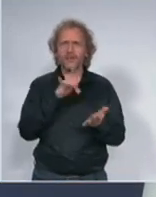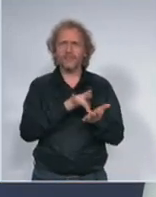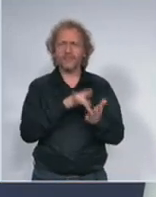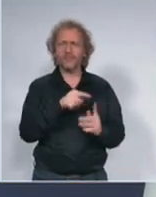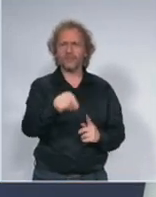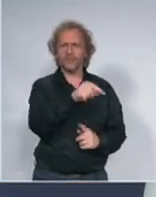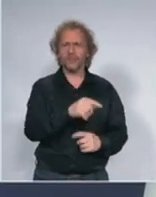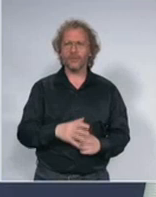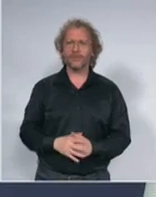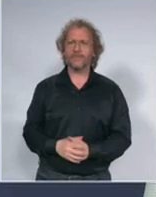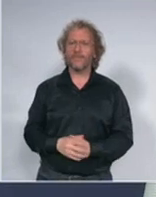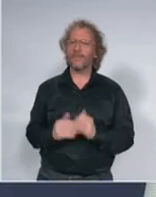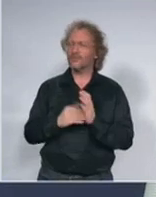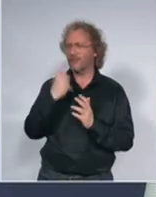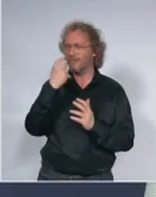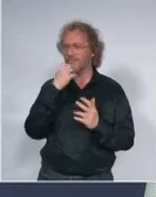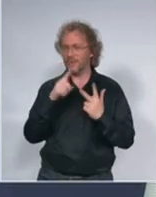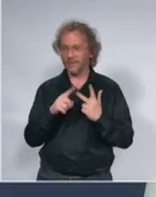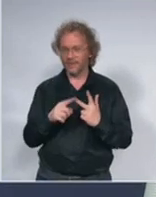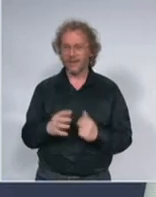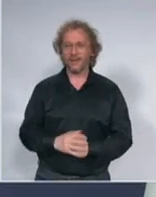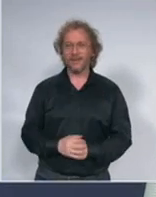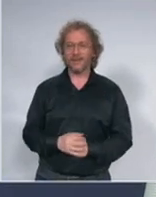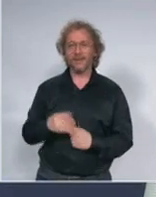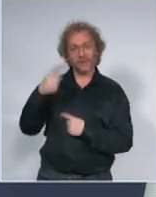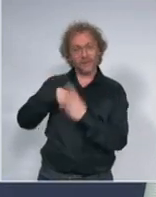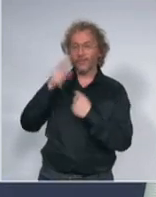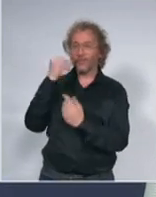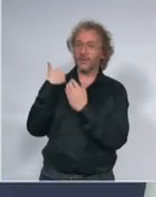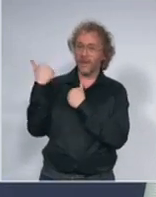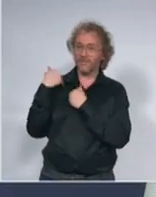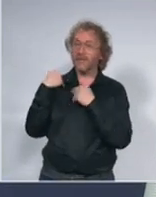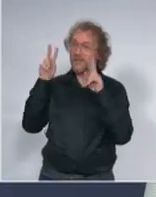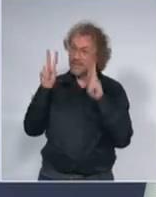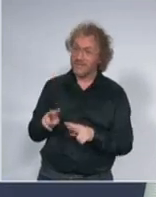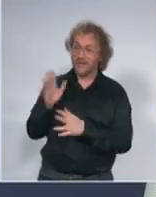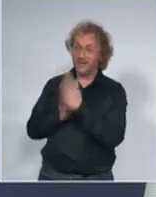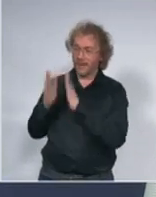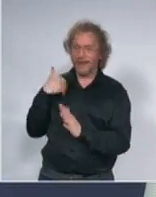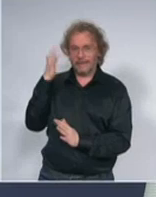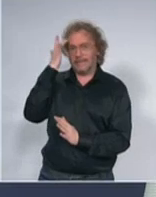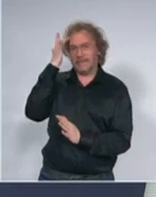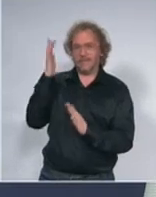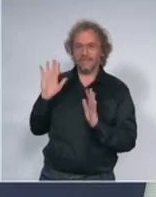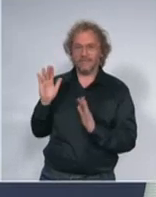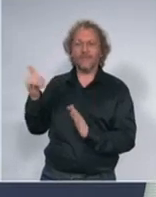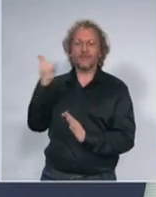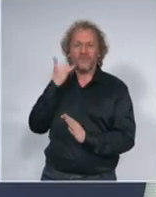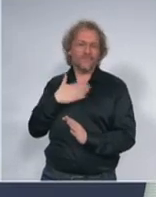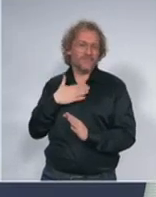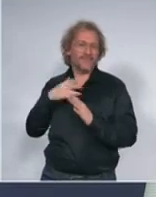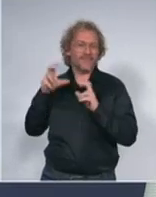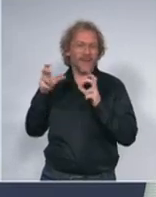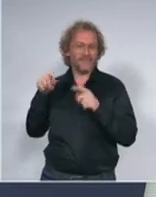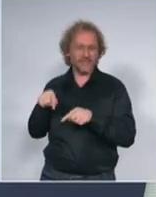javljaju nam se ljudi ja ne znam zbilja da li govore istinu ali zovu redakciju pa evo da pitam kažu i kada to bi